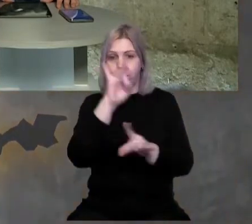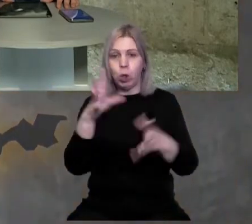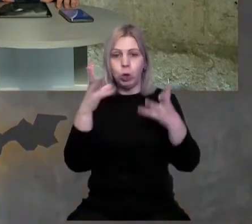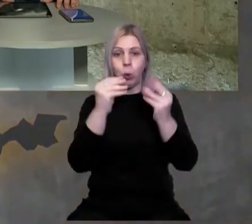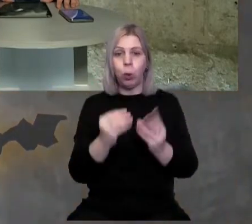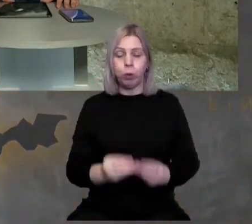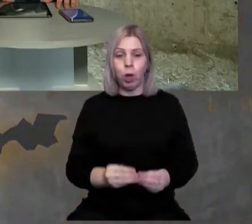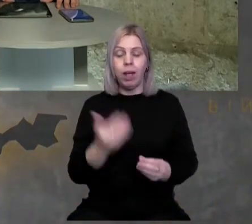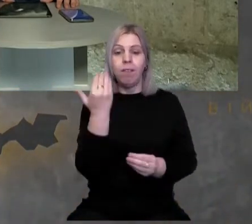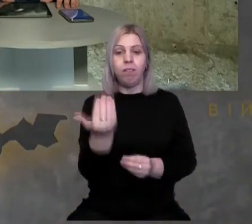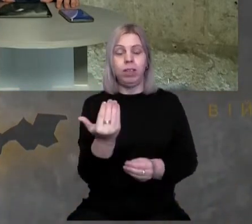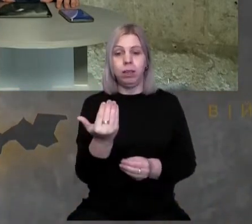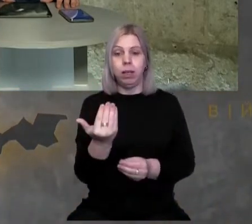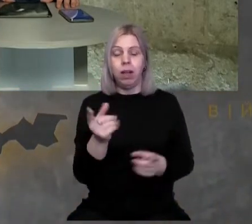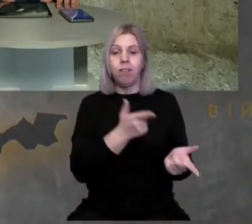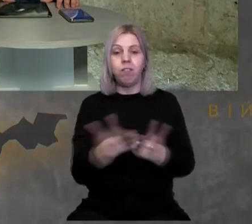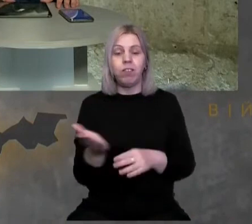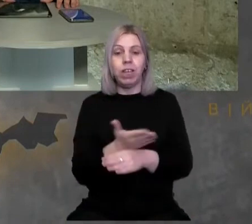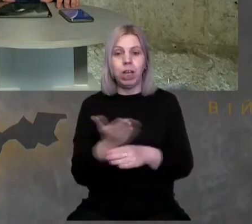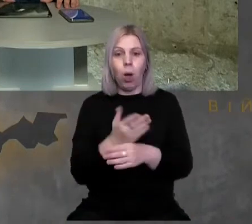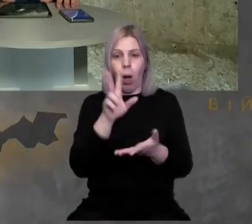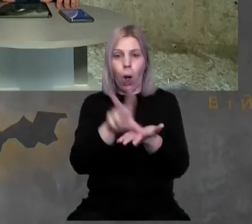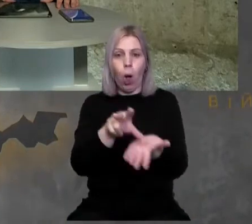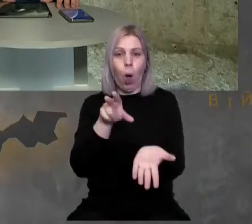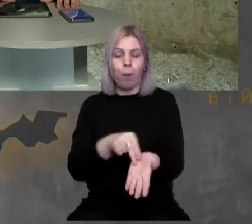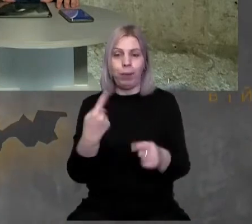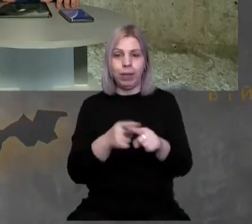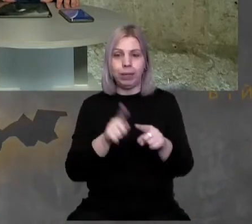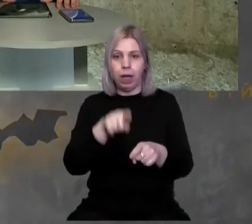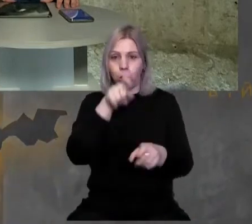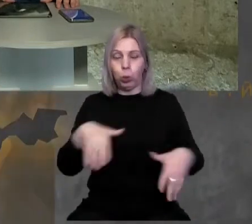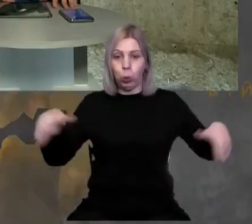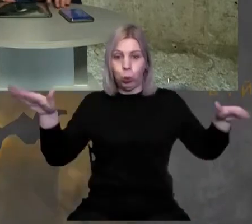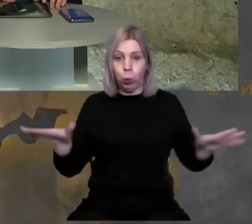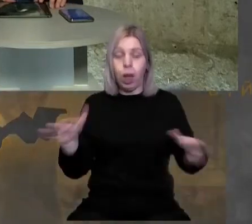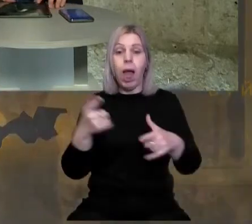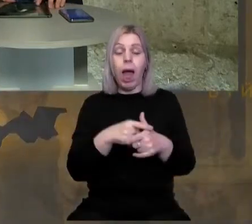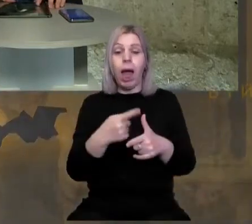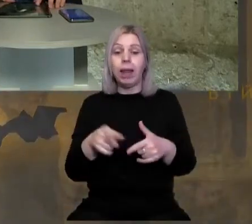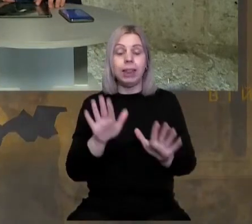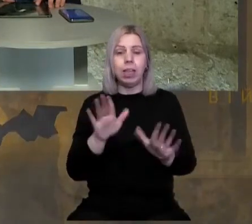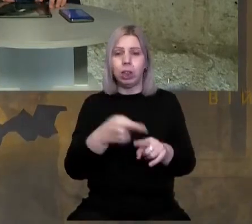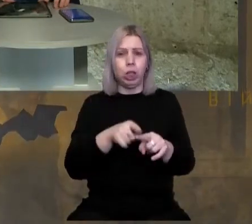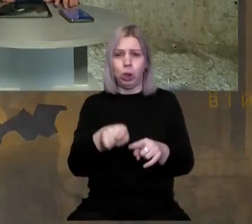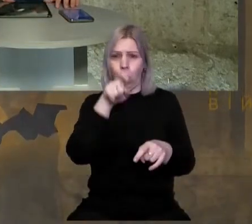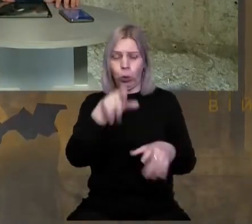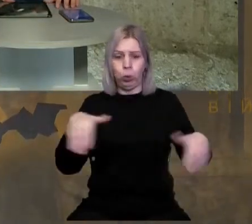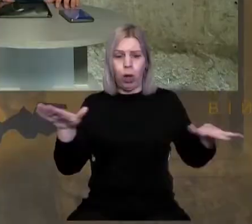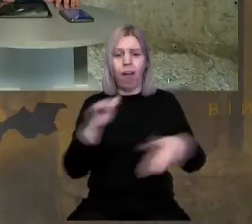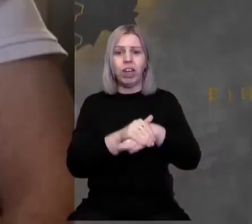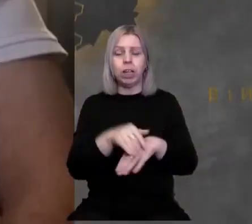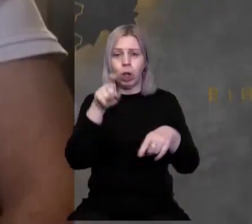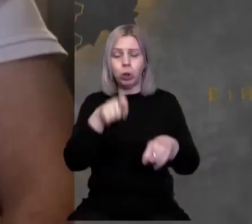скульптор, він виготовив репліку цього Турула, але навіть не цього Турула, а